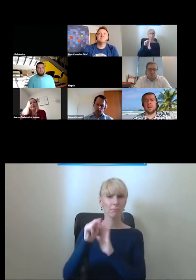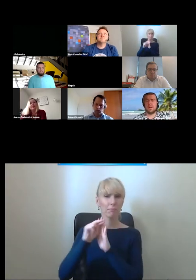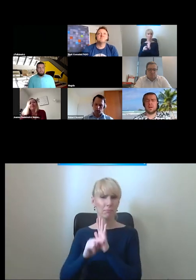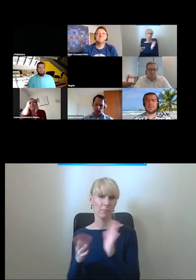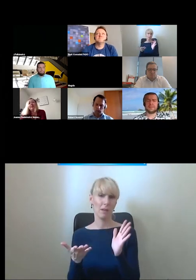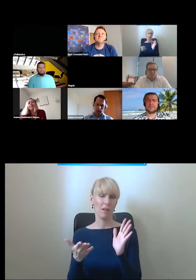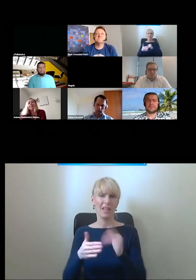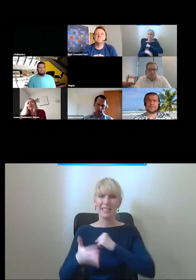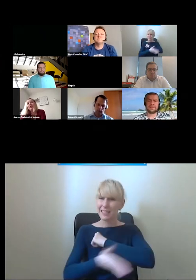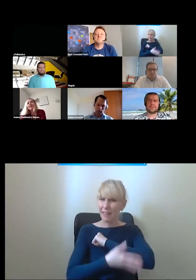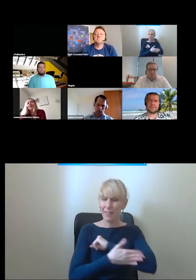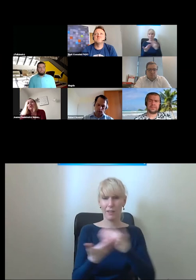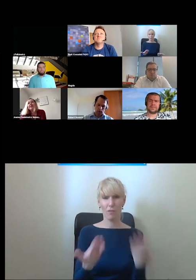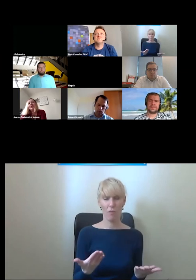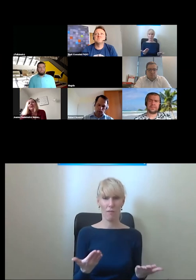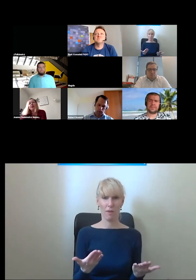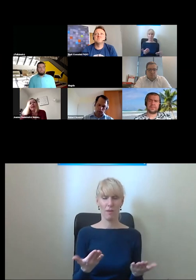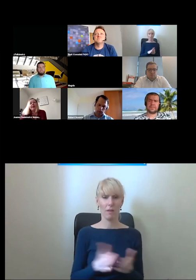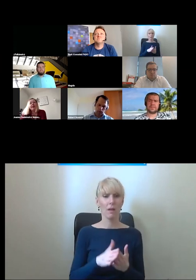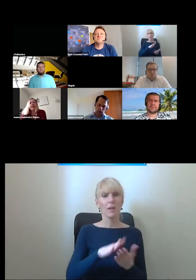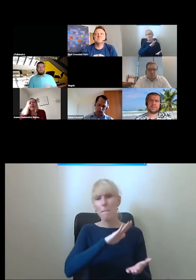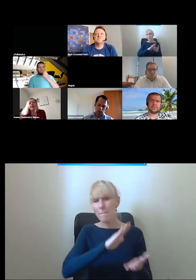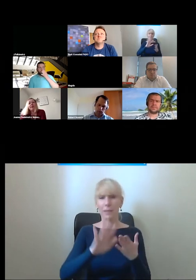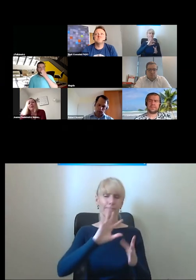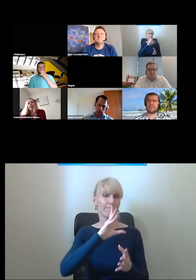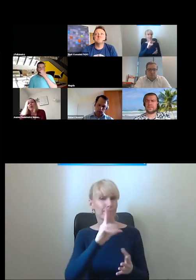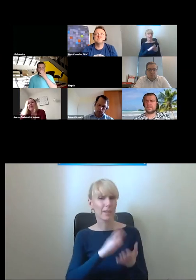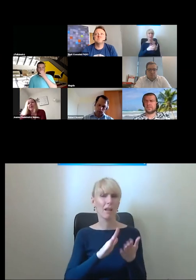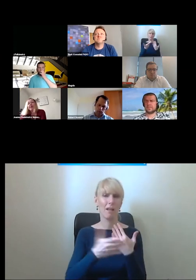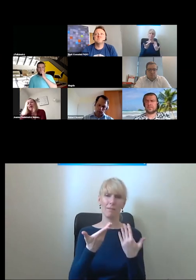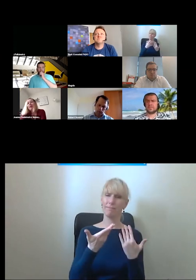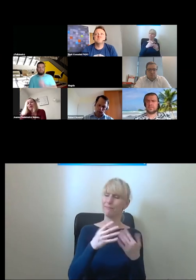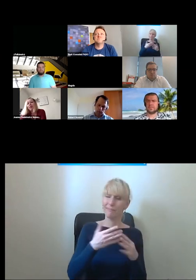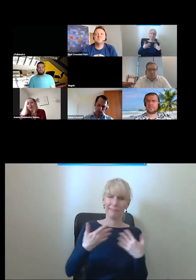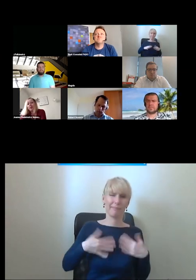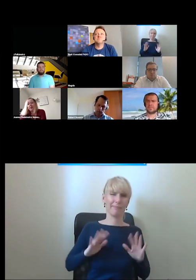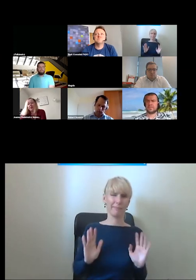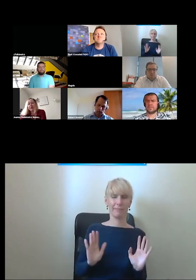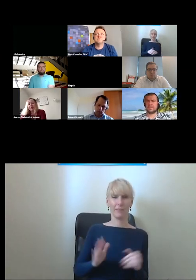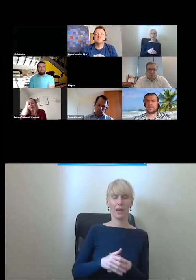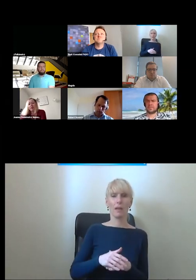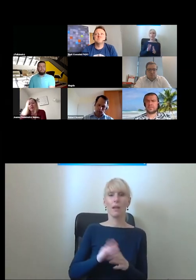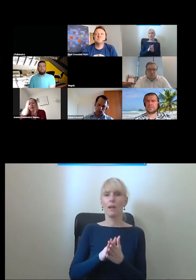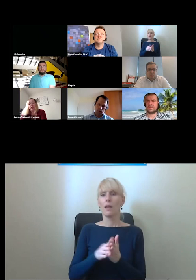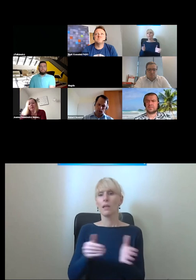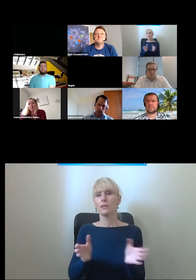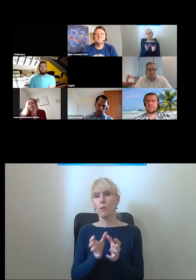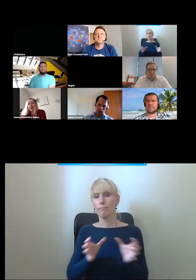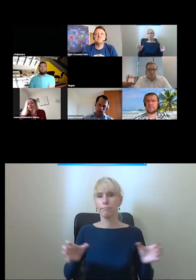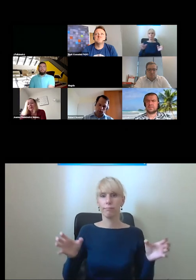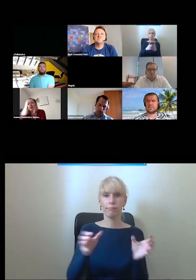często też nieestetyczne niepasujące gabarytowo do naszych przestrzeni